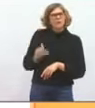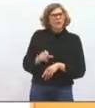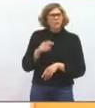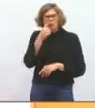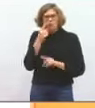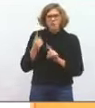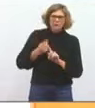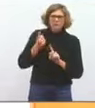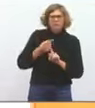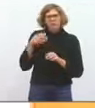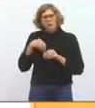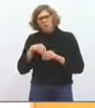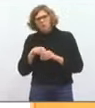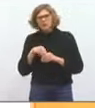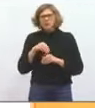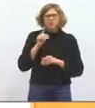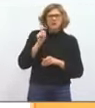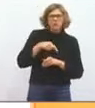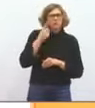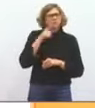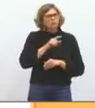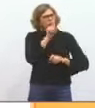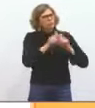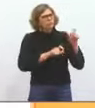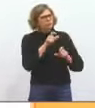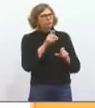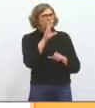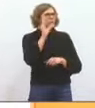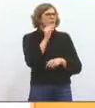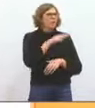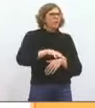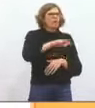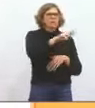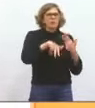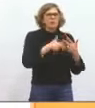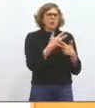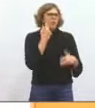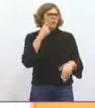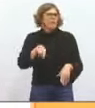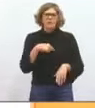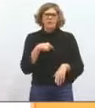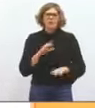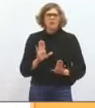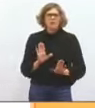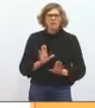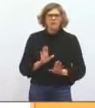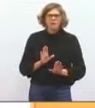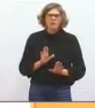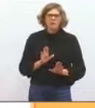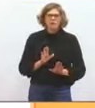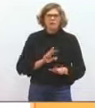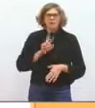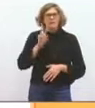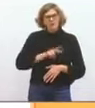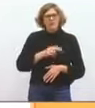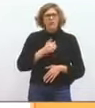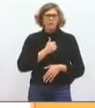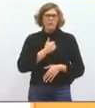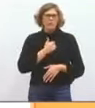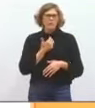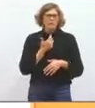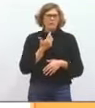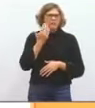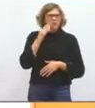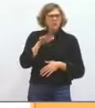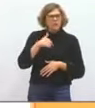pour faire des économies, c'est de le faire sur les personnels de la métropole. Et je ne crois pas. Moi aussi, il m'est arrivé d'enseigner le management.